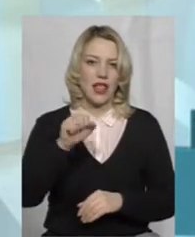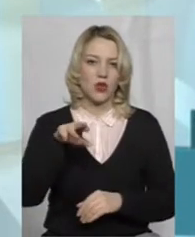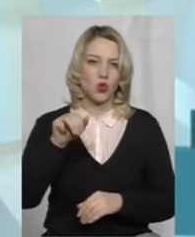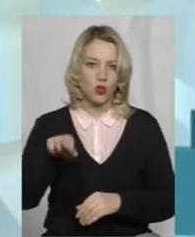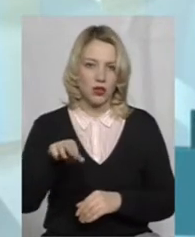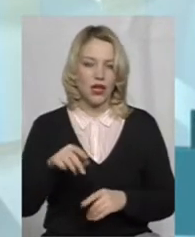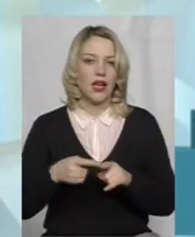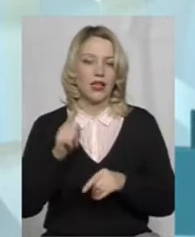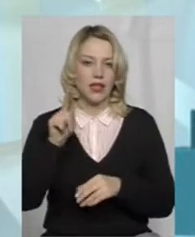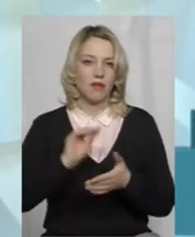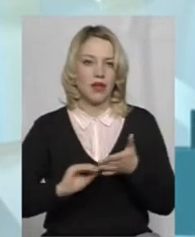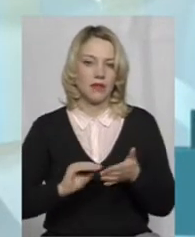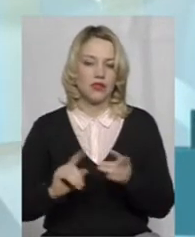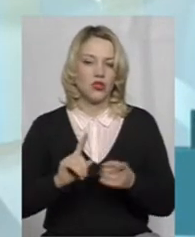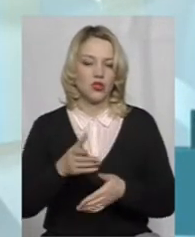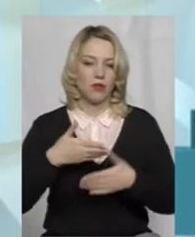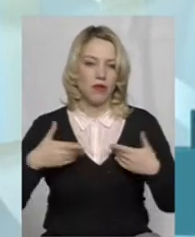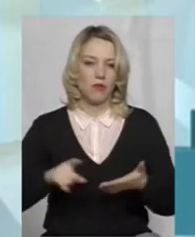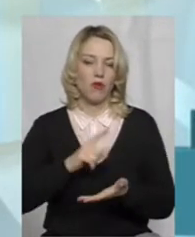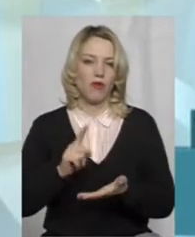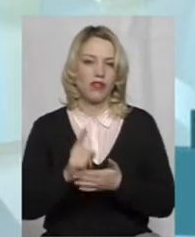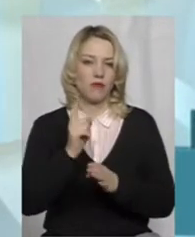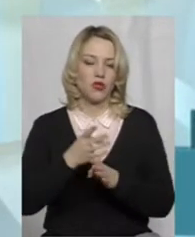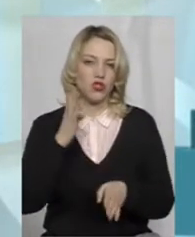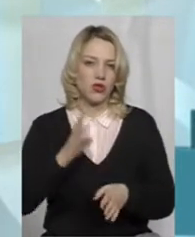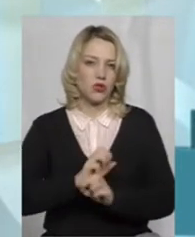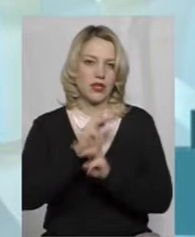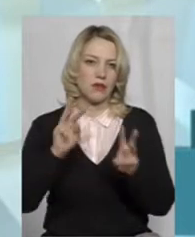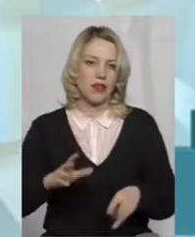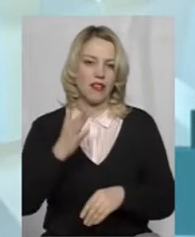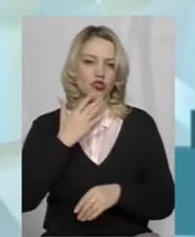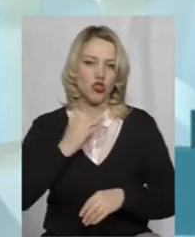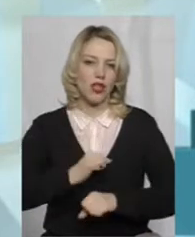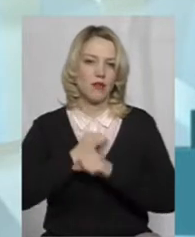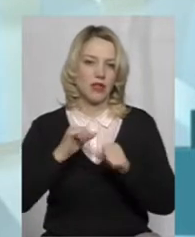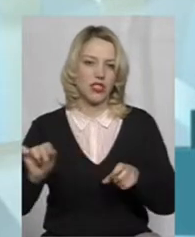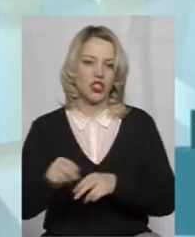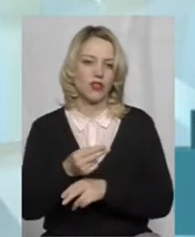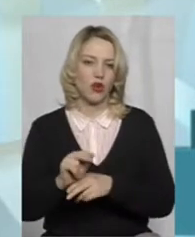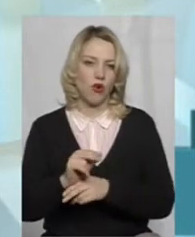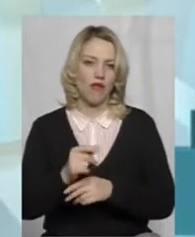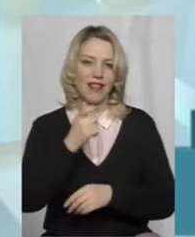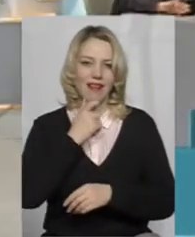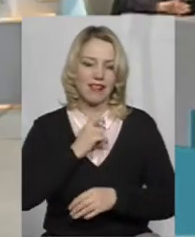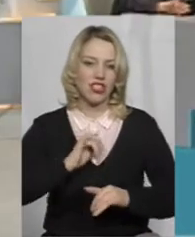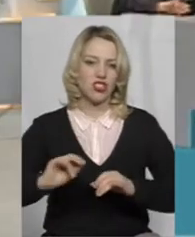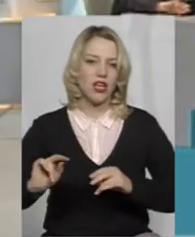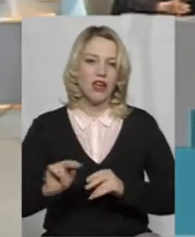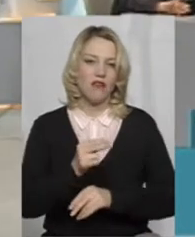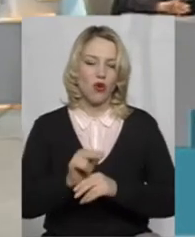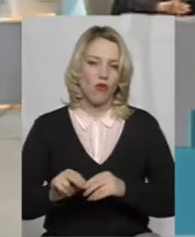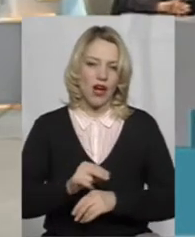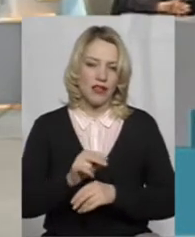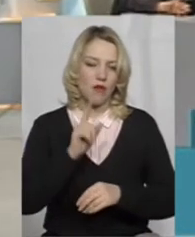А там записано, що ми повинні в першу чергу забезпечувати національне патріотичне виховання, етичне виспитання молоді